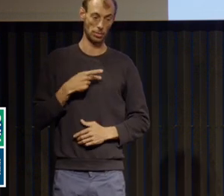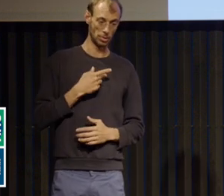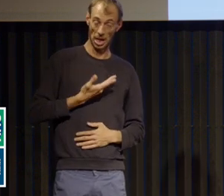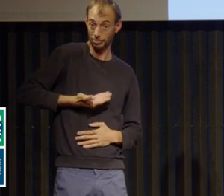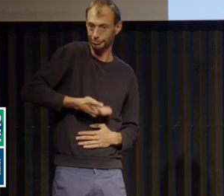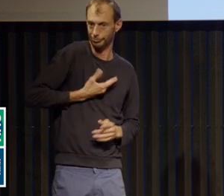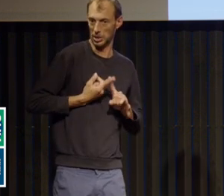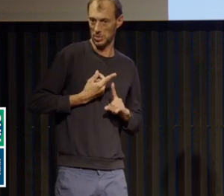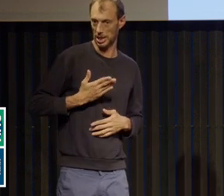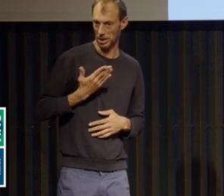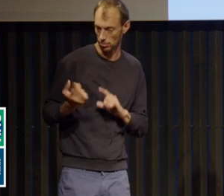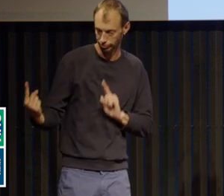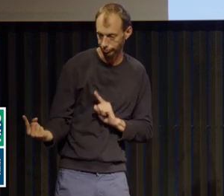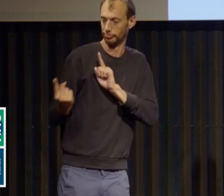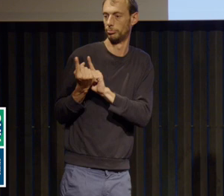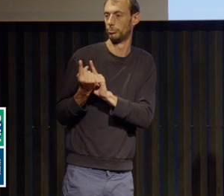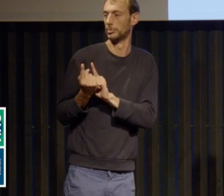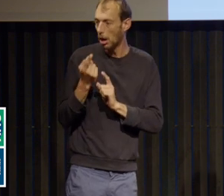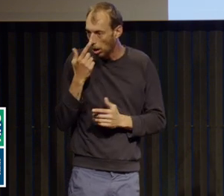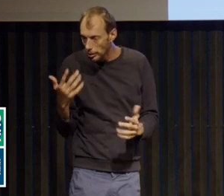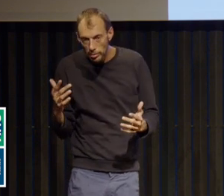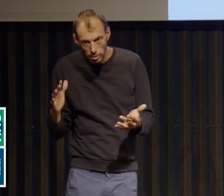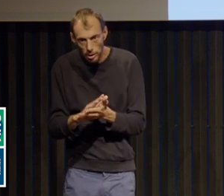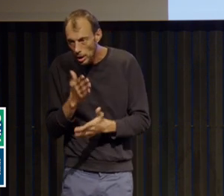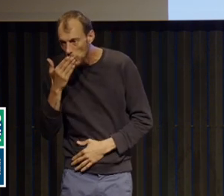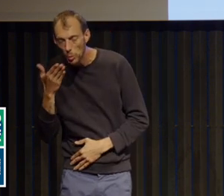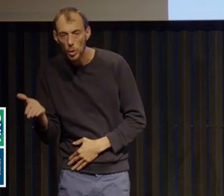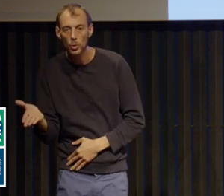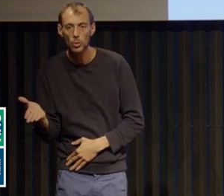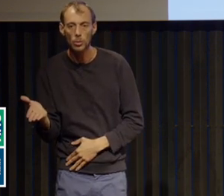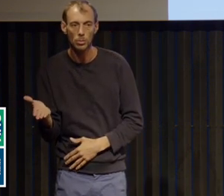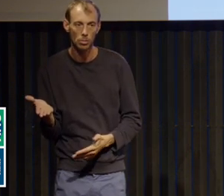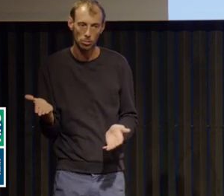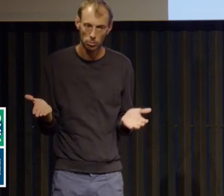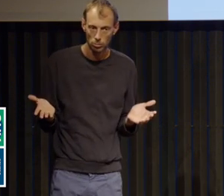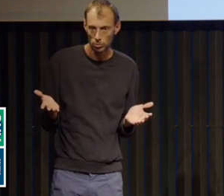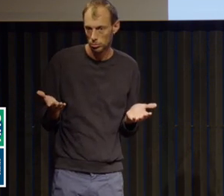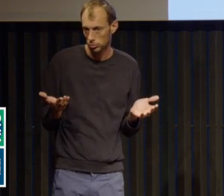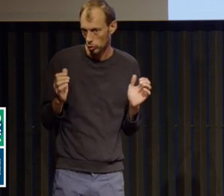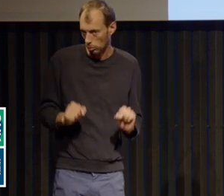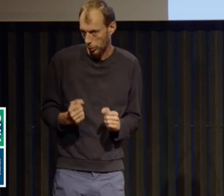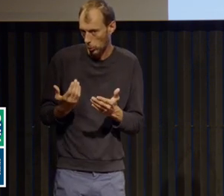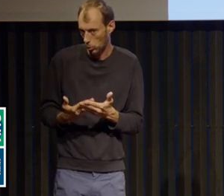'elles sont en amélioration par rapport à il y a quelques mois.